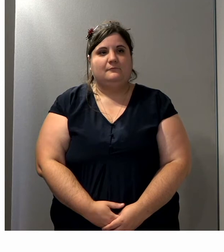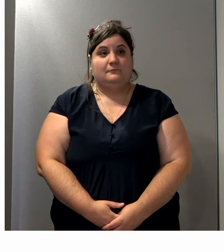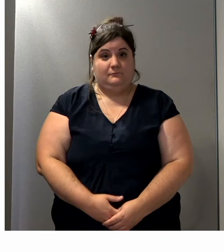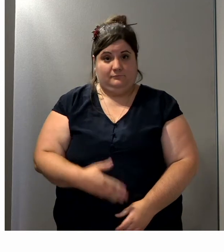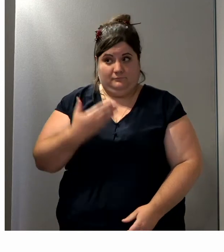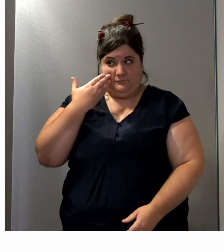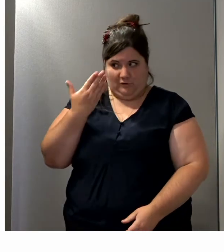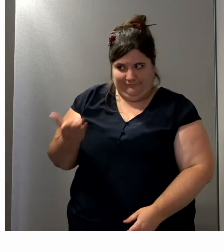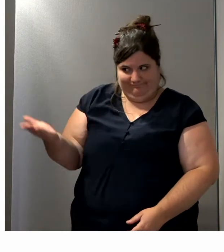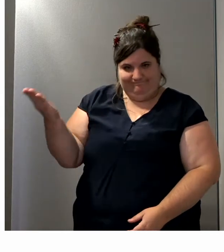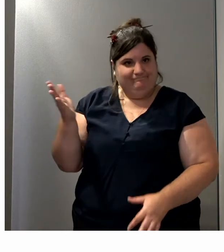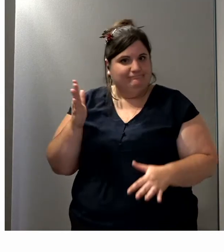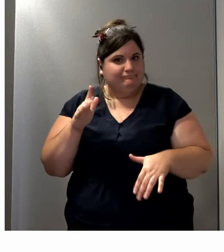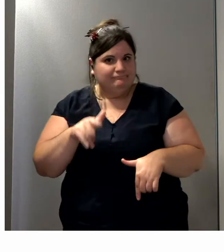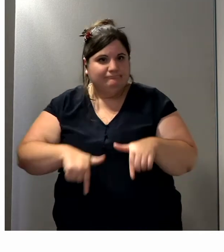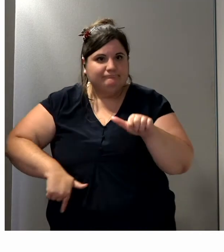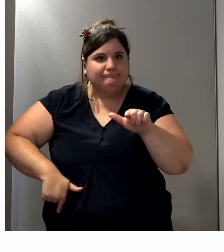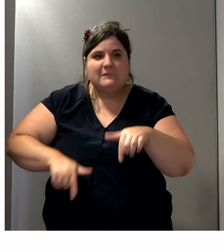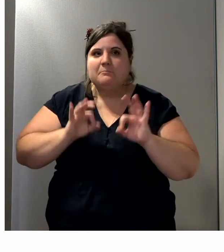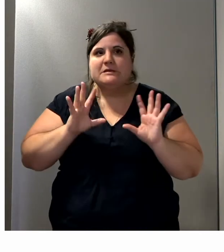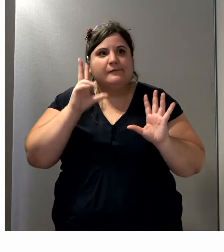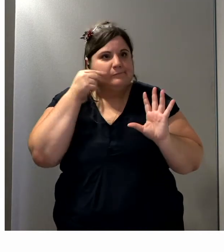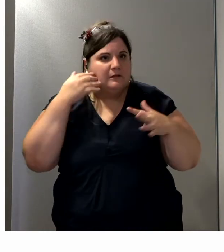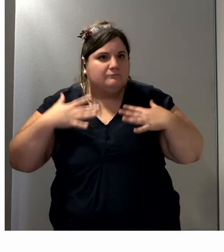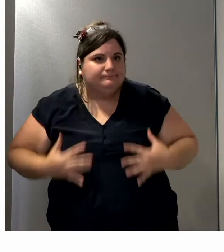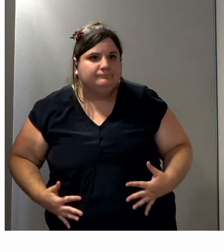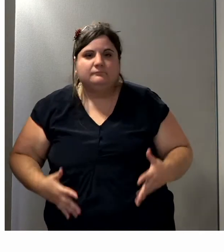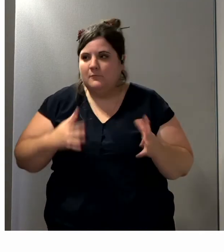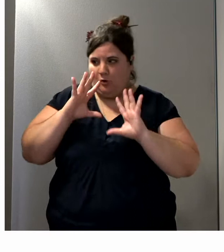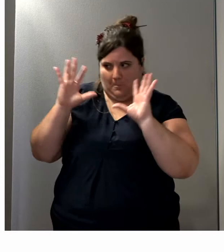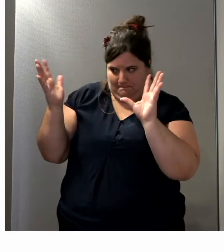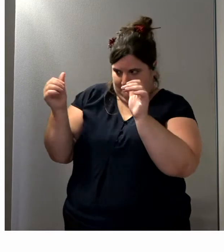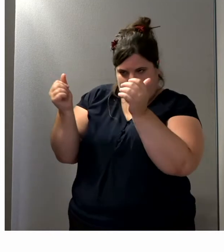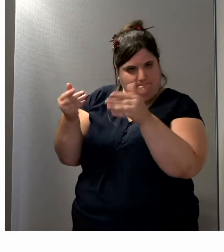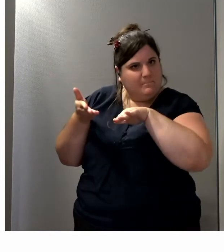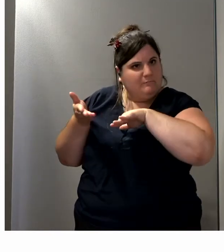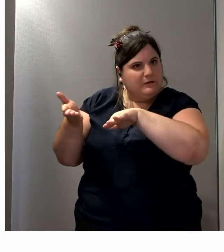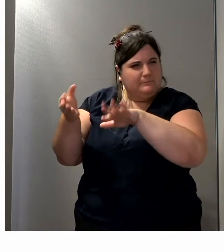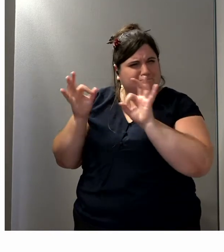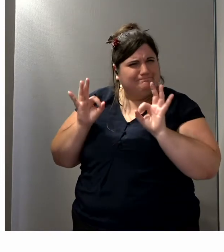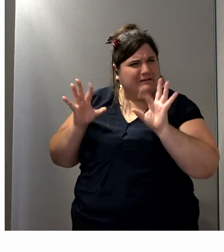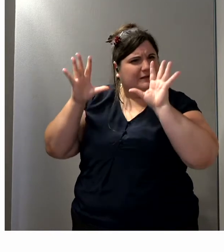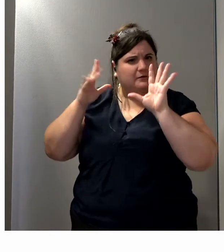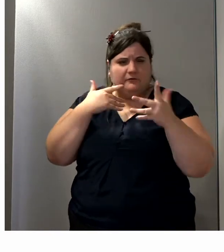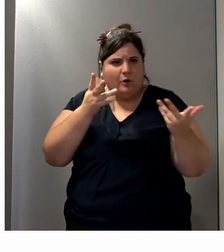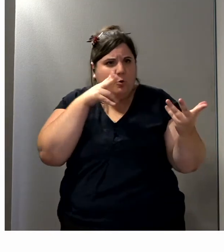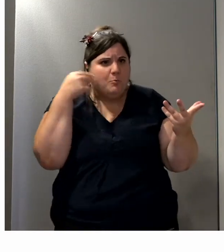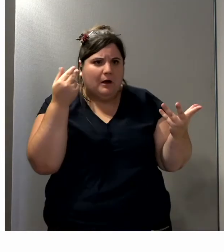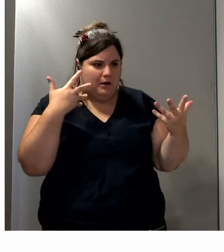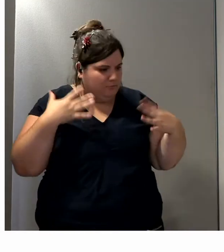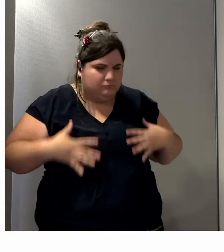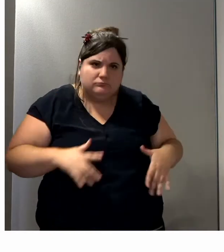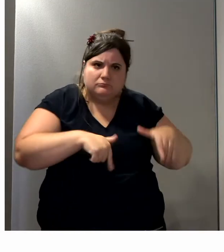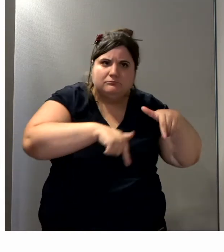Vous voyez, on a une marche qui est quasiment une marche physiologique,'est-à-dire qu'elle reproduit assez bien une marche d'humain valide,